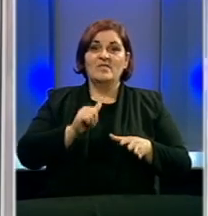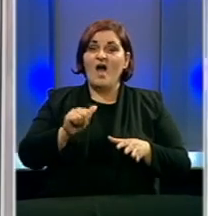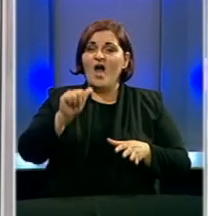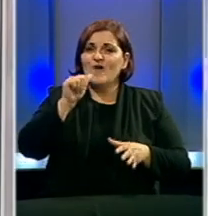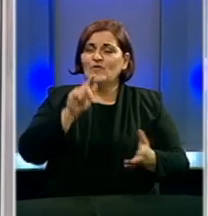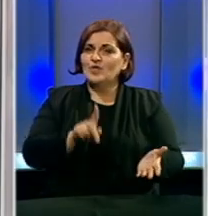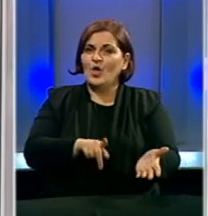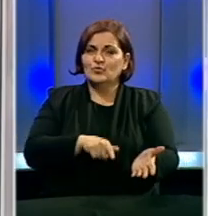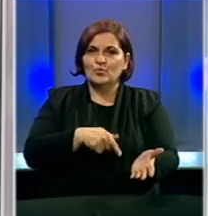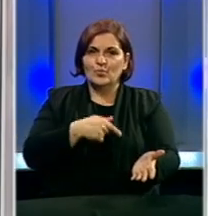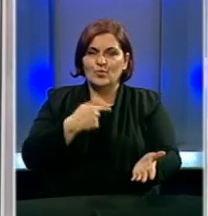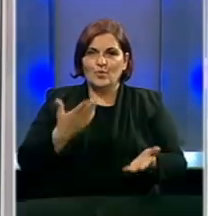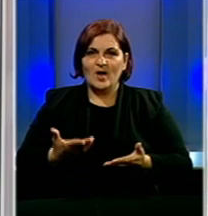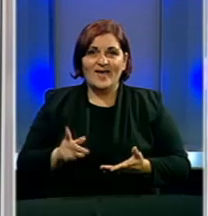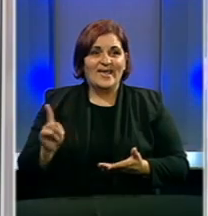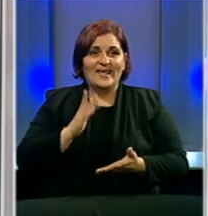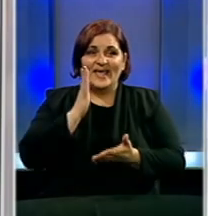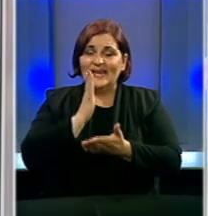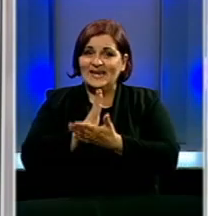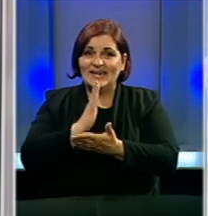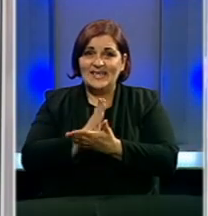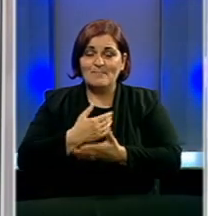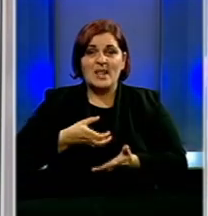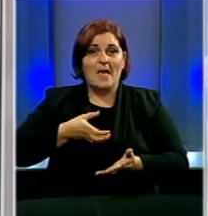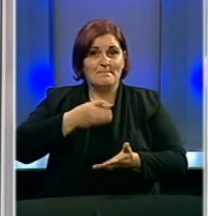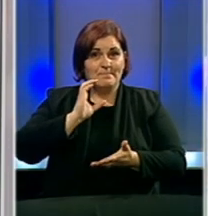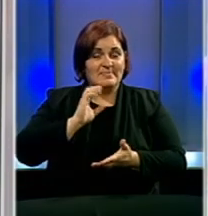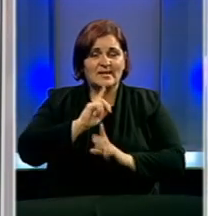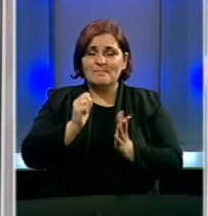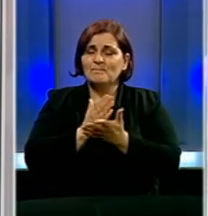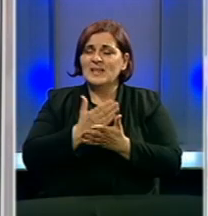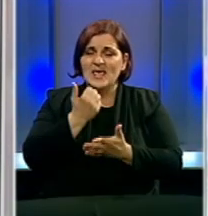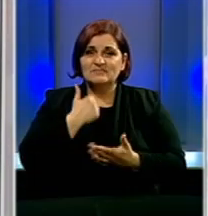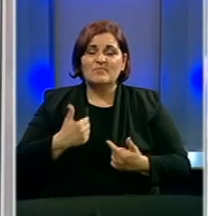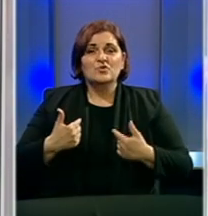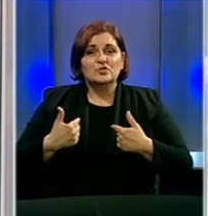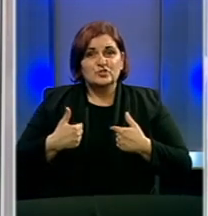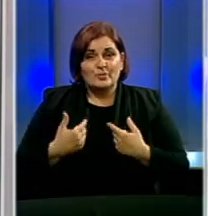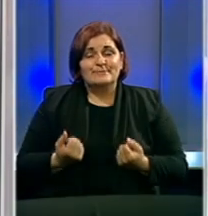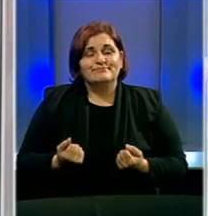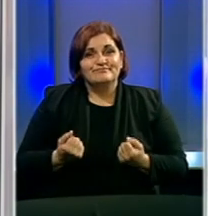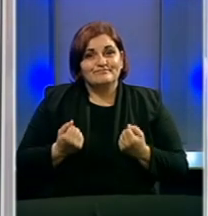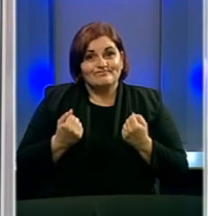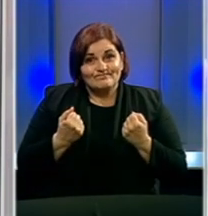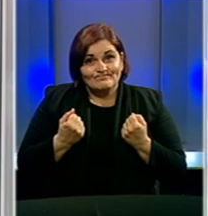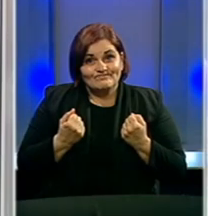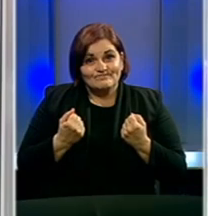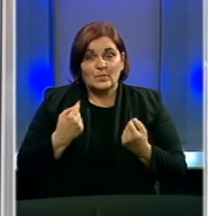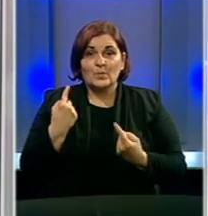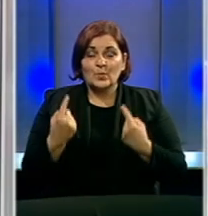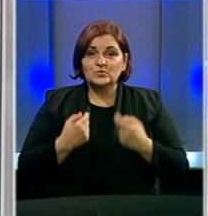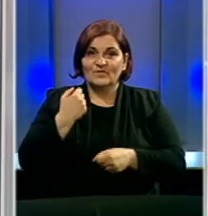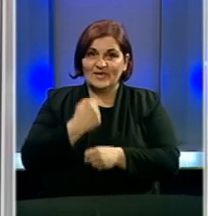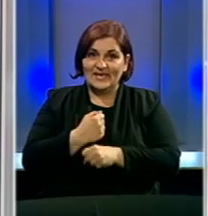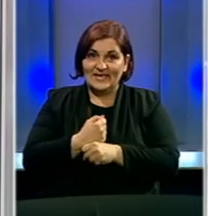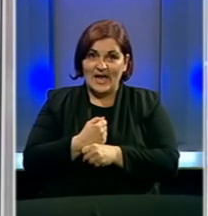duži niz godina nije bila za piće, odnosno nije bila ispravna što nam je znatno težavalo uslove i